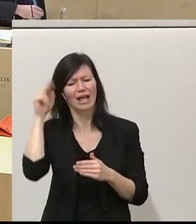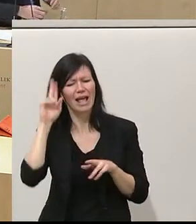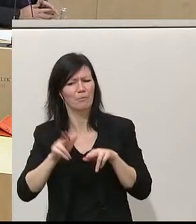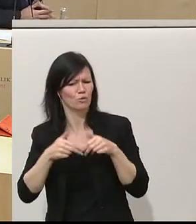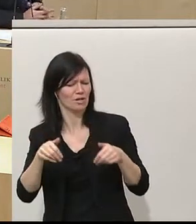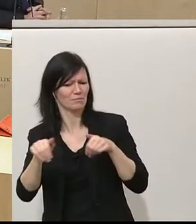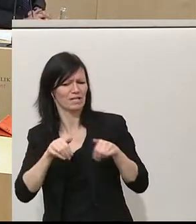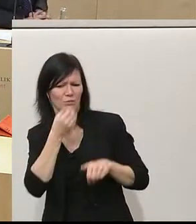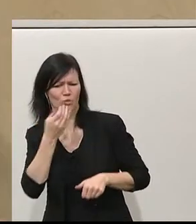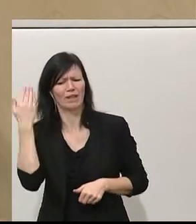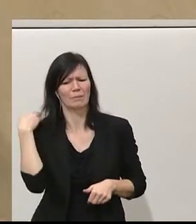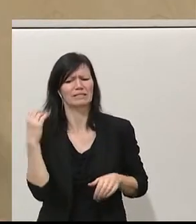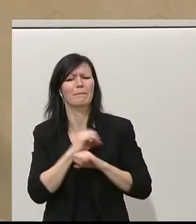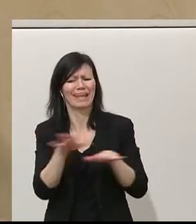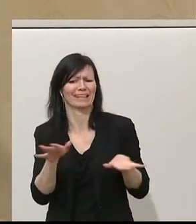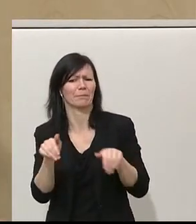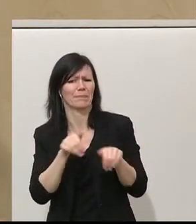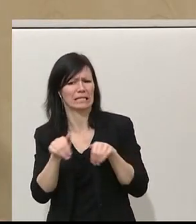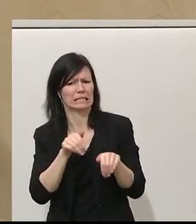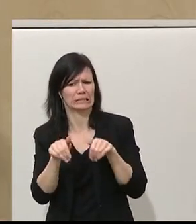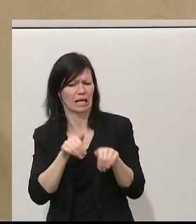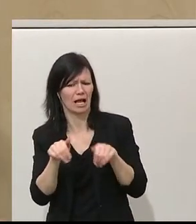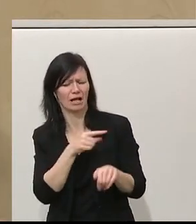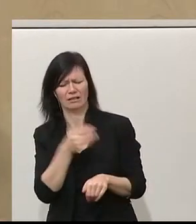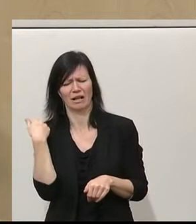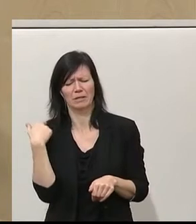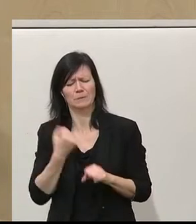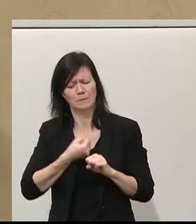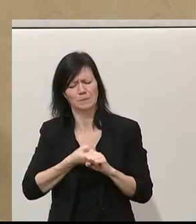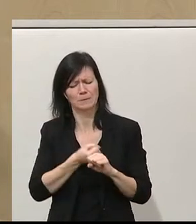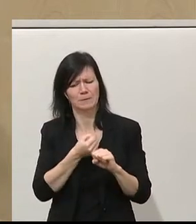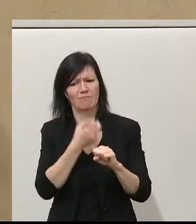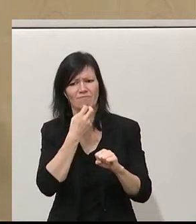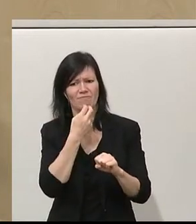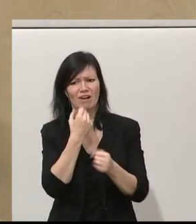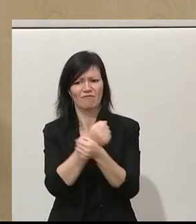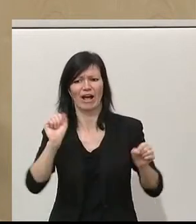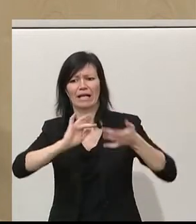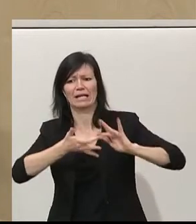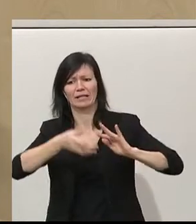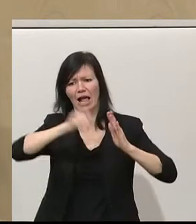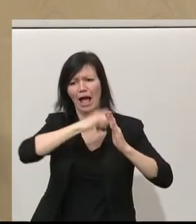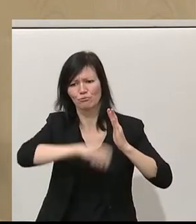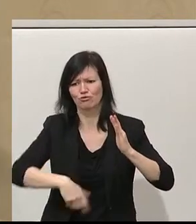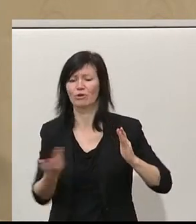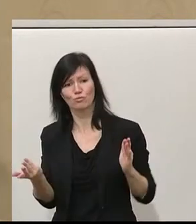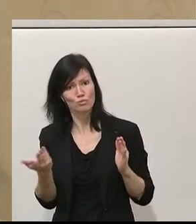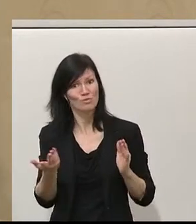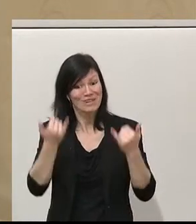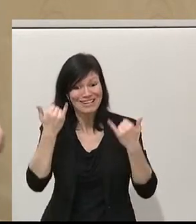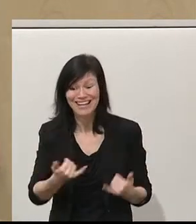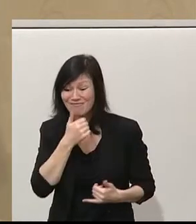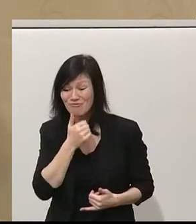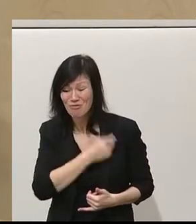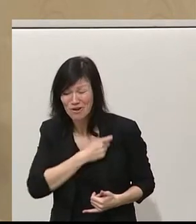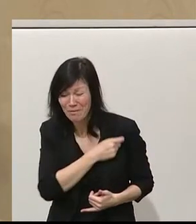noch als Medienminister, der das ja sehr vorangetrieben hat, das freie Internet abschaffen wollen. Das ist eine Bankrotterklärung der Grünen